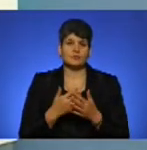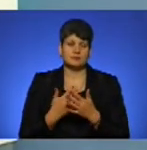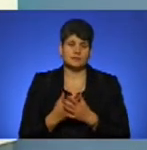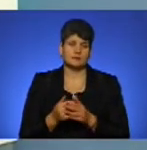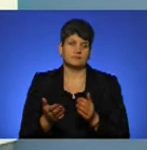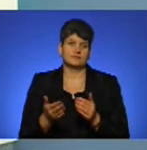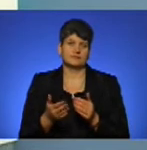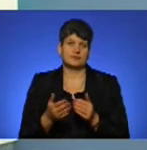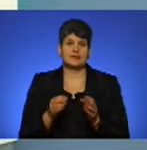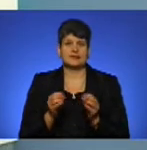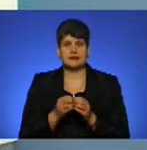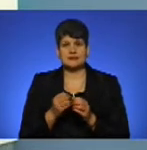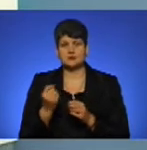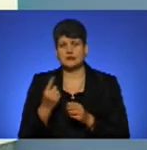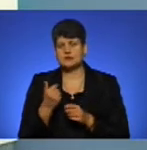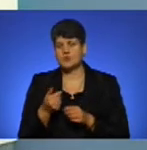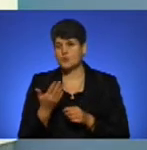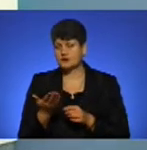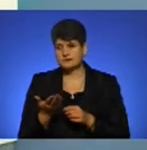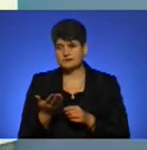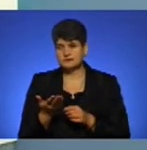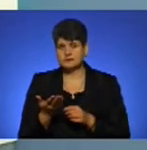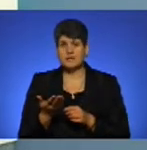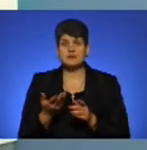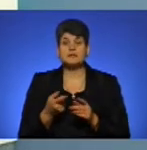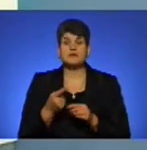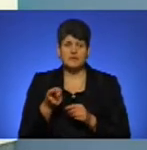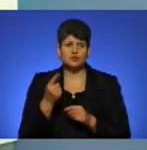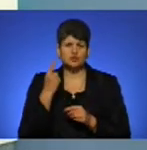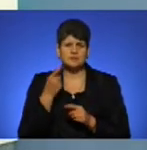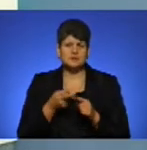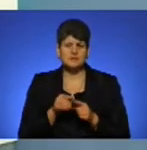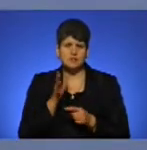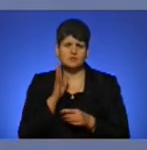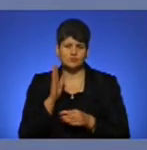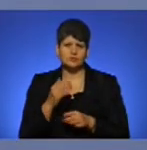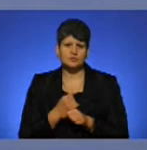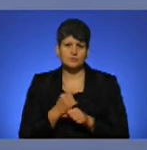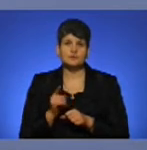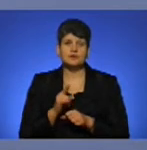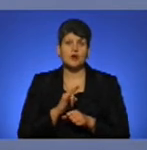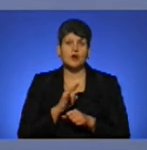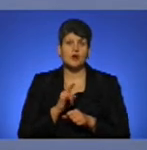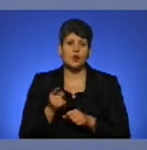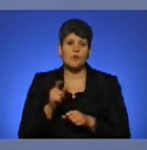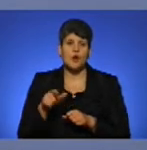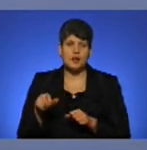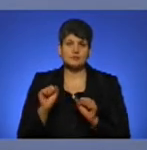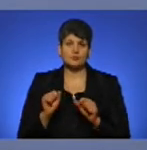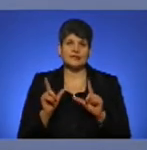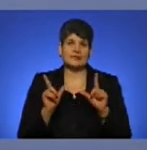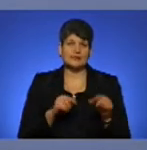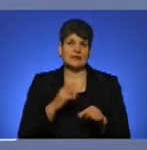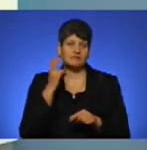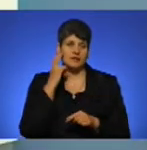найближчі 10-11 років. На вашу думку, за цей час буде щось зроблено, аби тернополяни змогли знову літати, хоча б в Київ